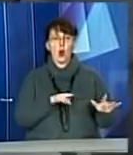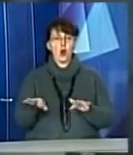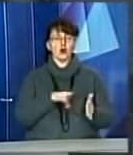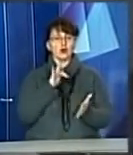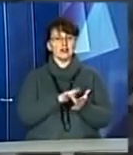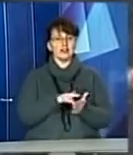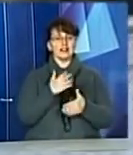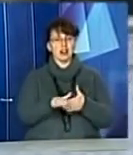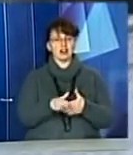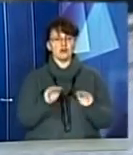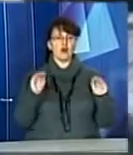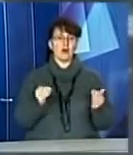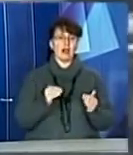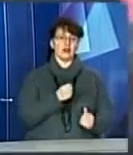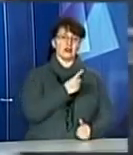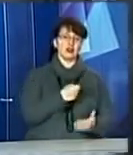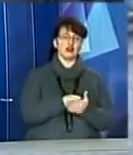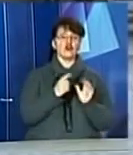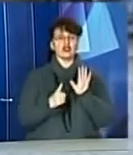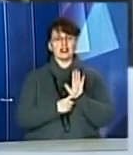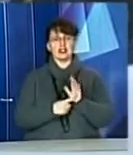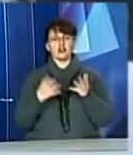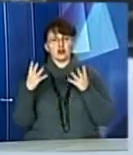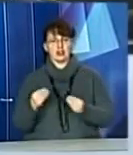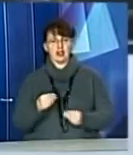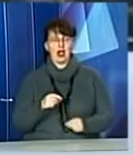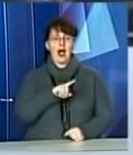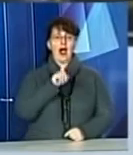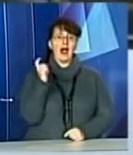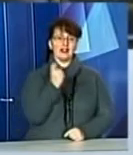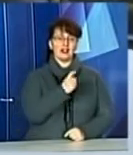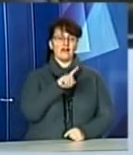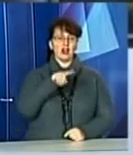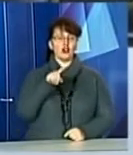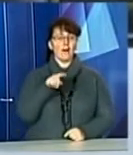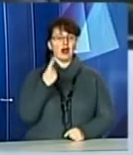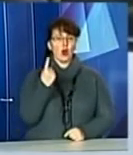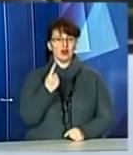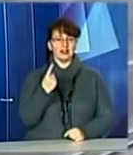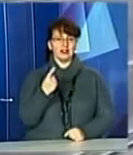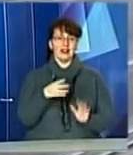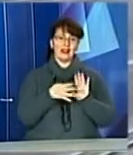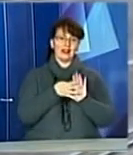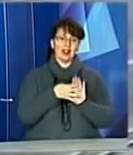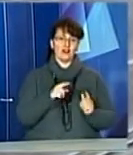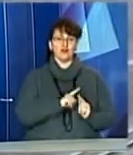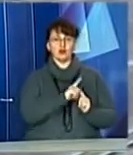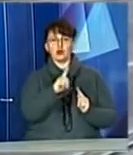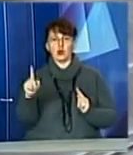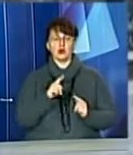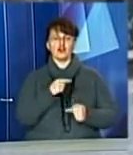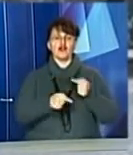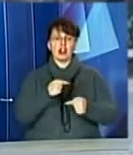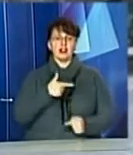буде обмежено з 11 до 16 дня. А трамвай номер 1, 2 та 9 рухатиметься вулицею Городоцькою через підвальну,